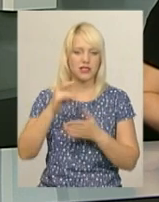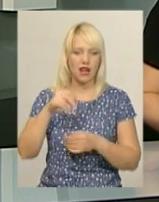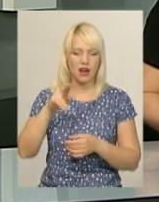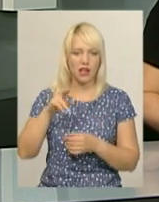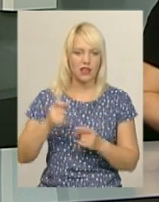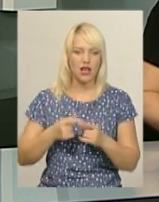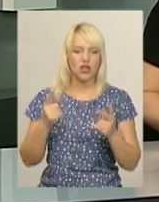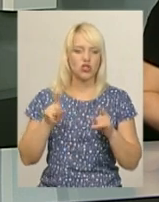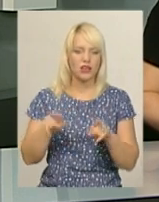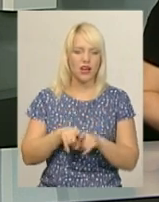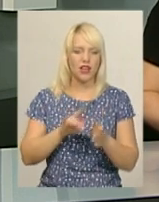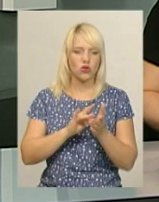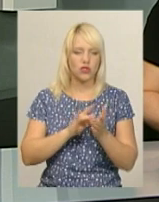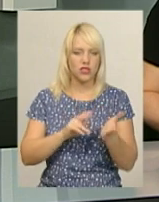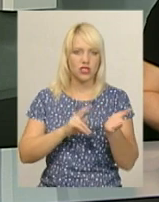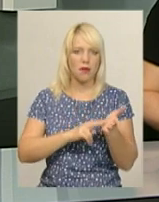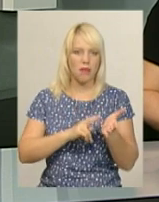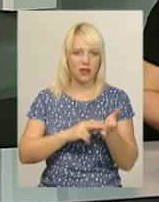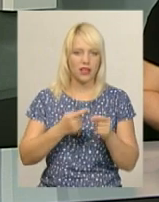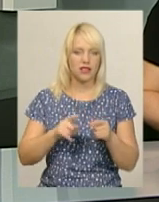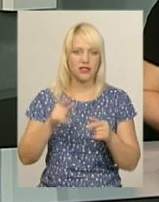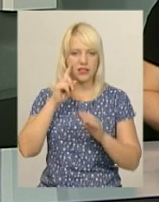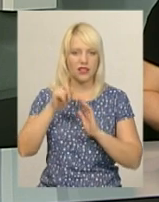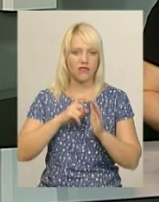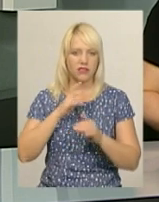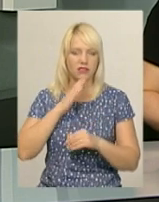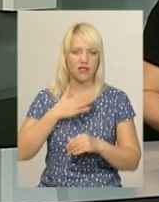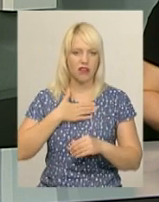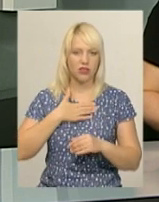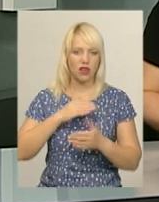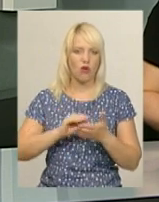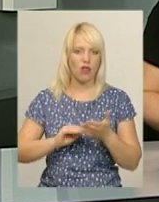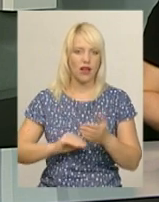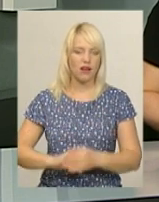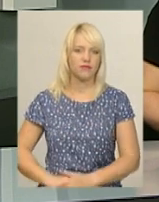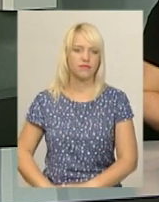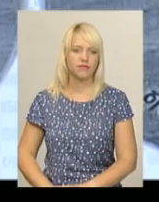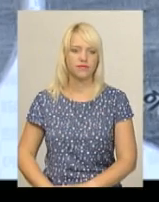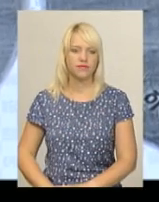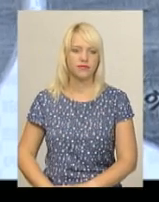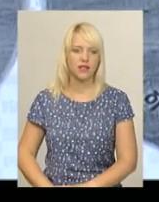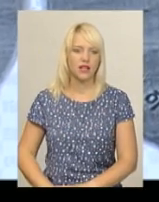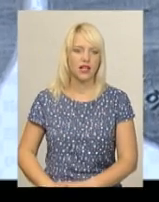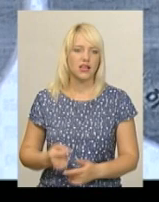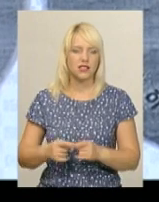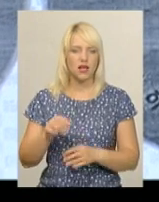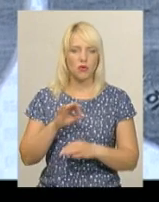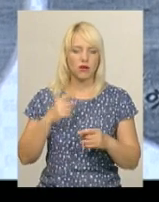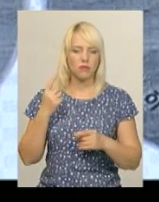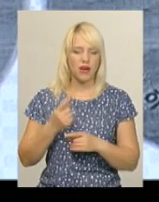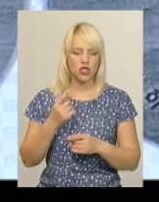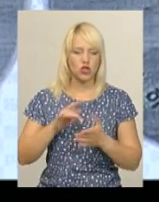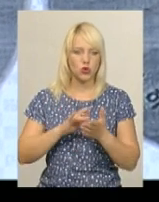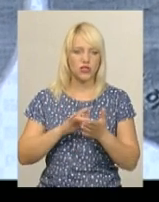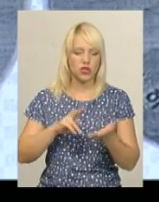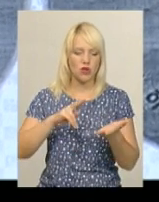туристична марка і для чого вона обласному центру, дізнавалася моя колега Ольга Нісміянова. Це проєкт першої туристичної